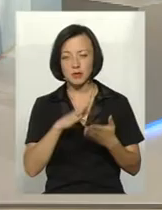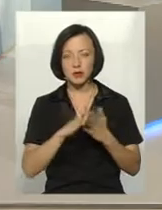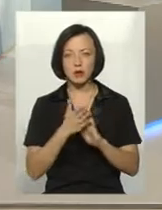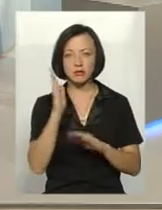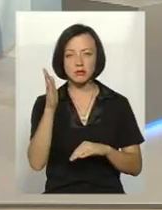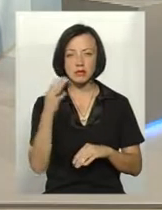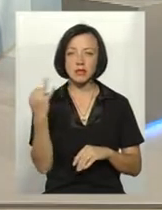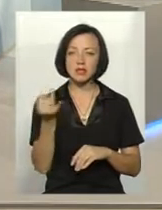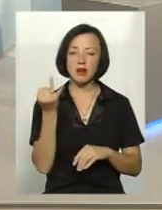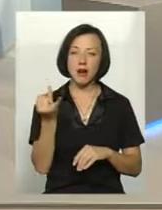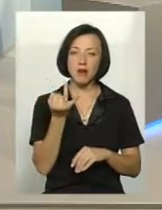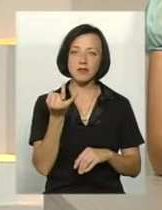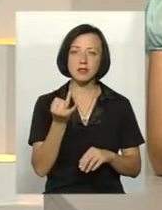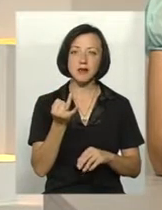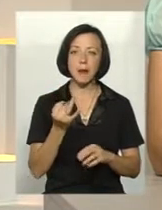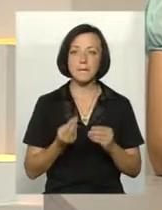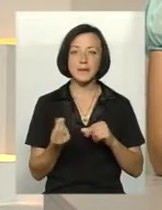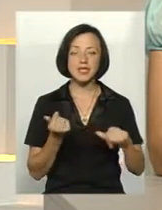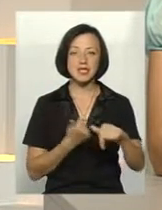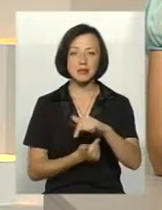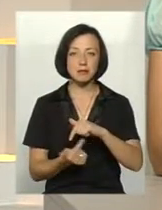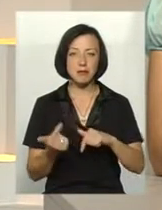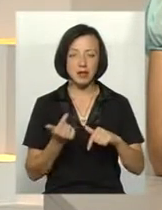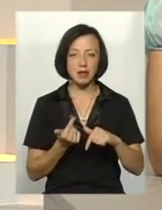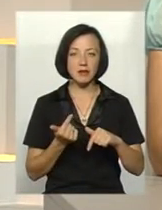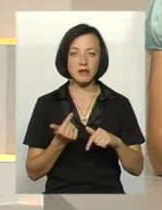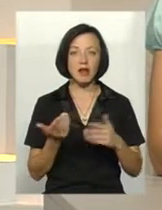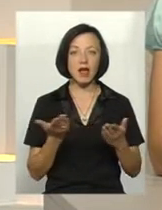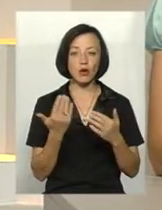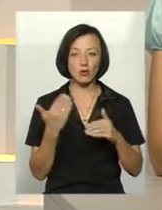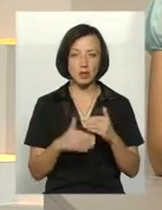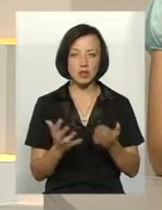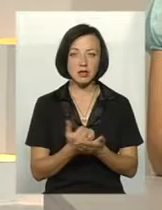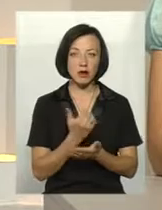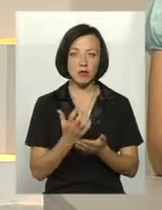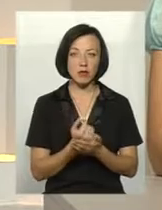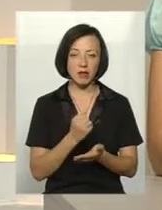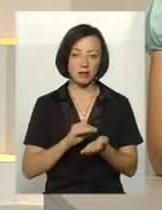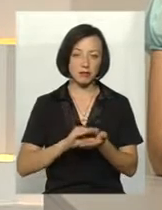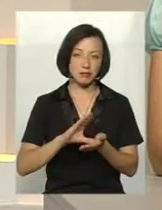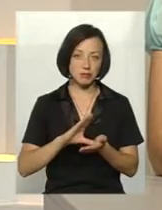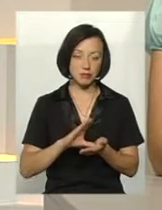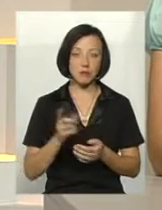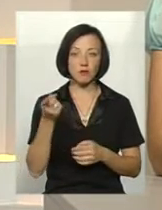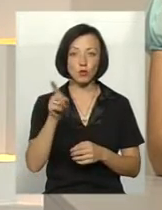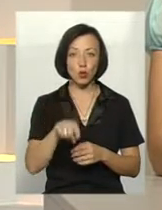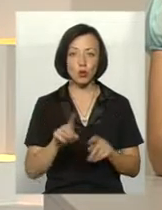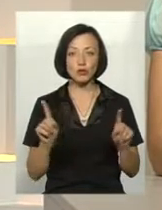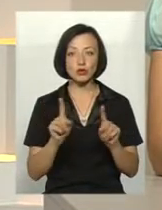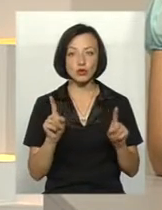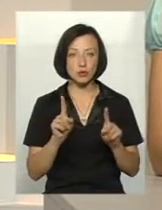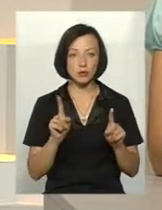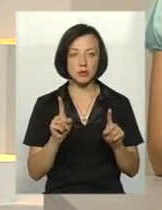зацікавленість підприємців, які вже заробили певний капітал, в тому, щоб